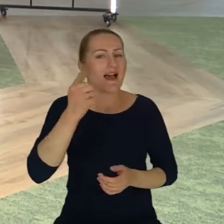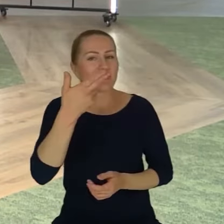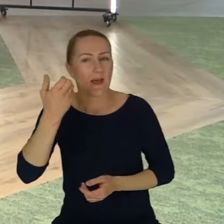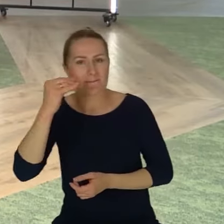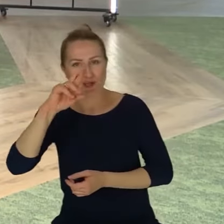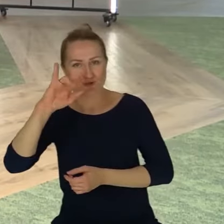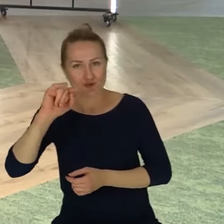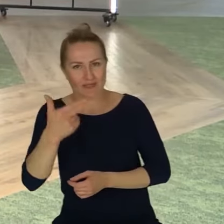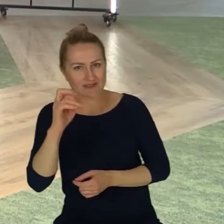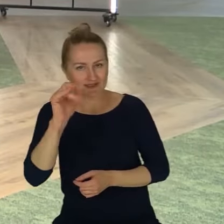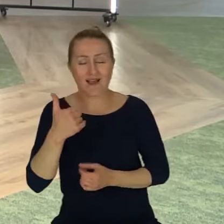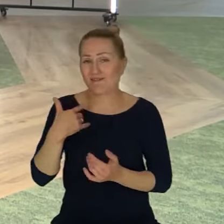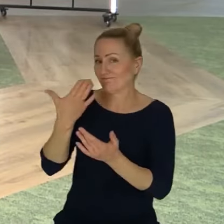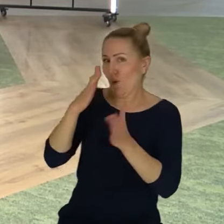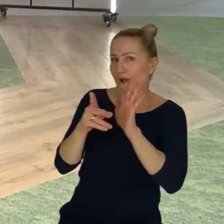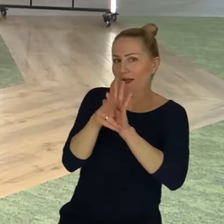przewodnika